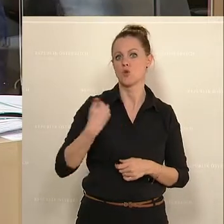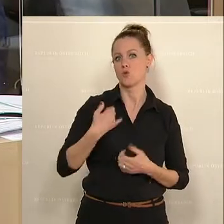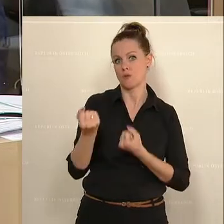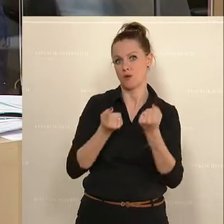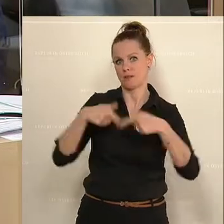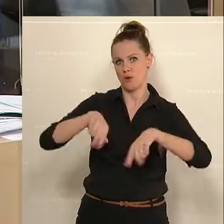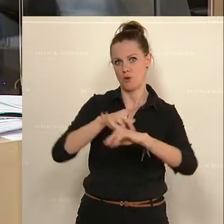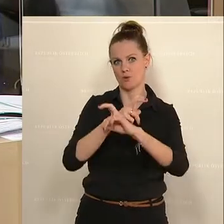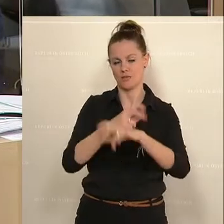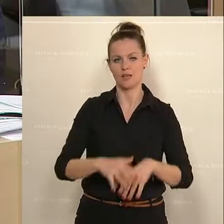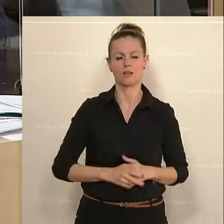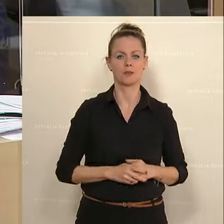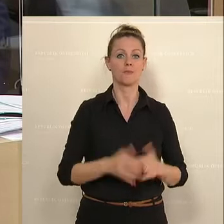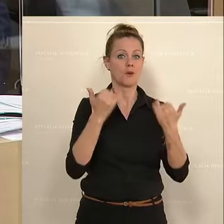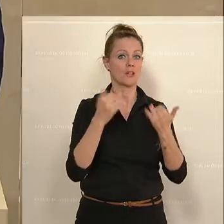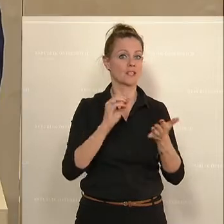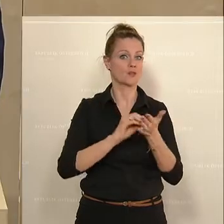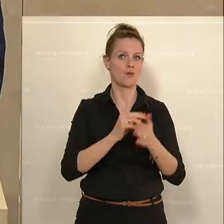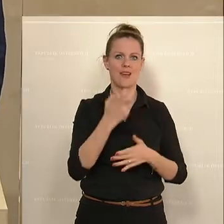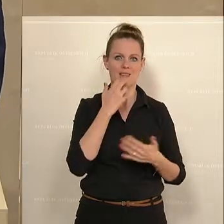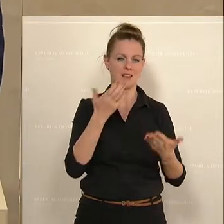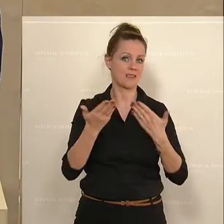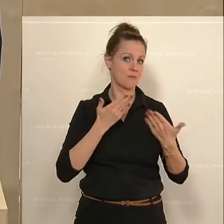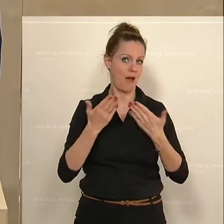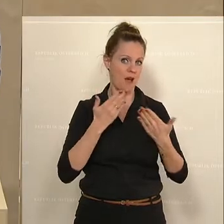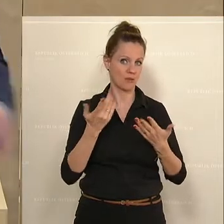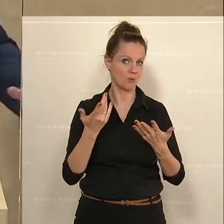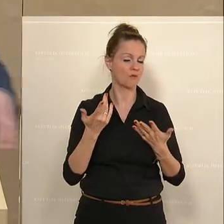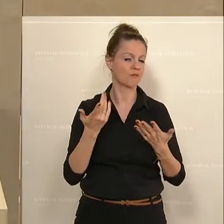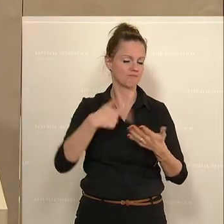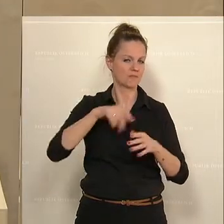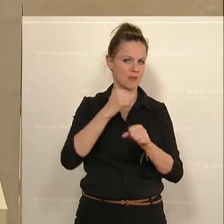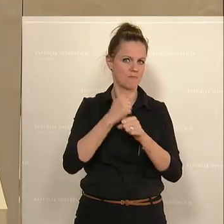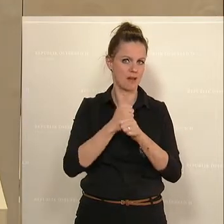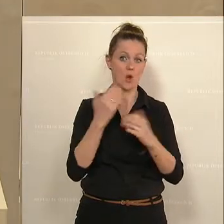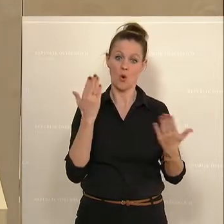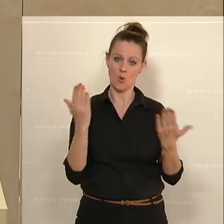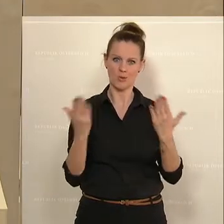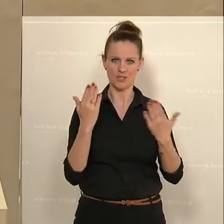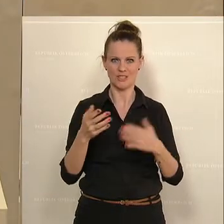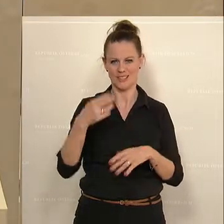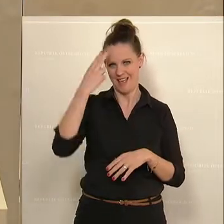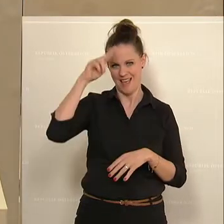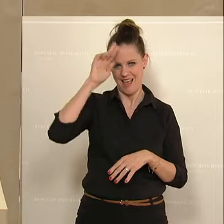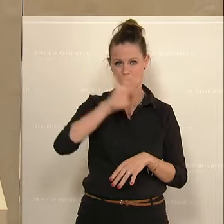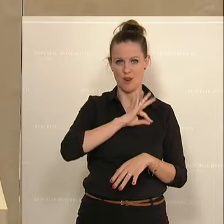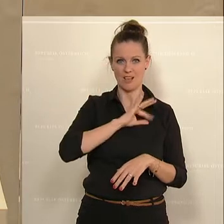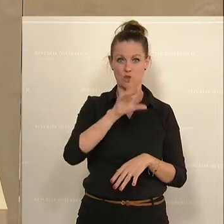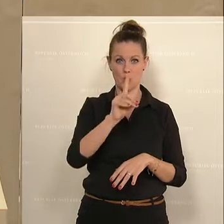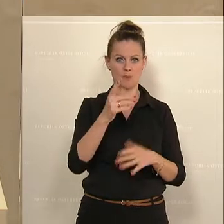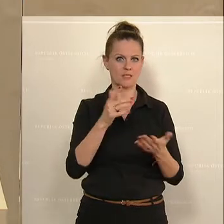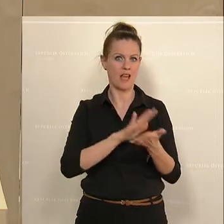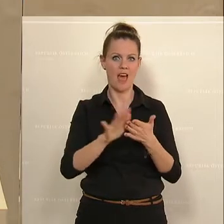werden. Und jetzt noch zur Energieberatung, die wir hier gesetzt haben. Das ist heute ein Unterschied, Herr Kollege Drobitz. Wir machen nicht